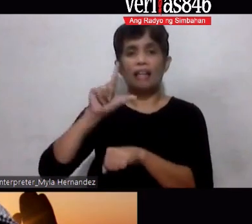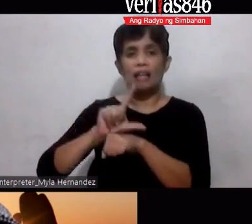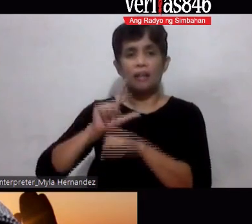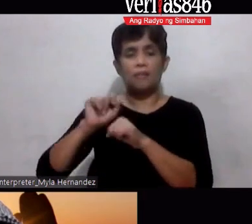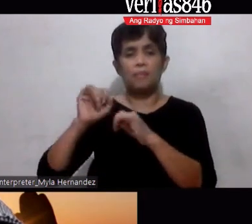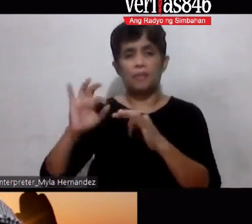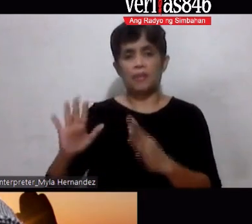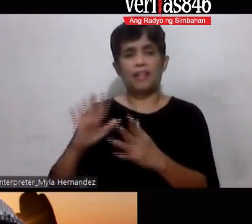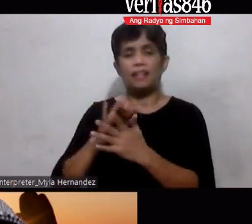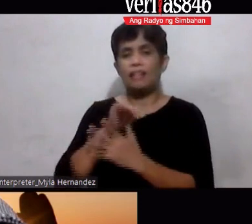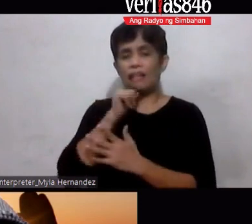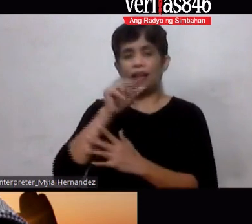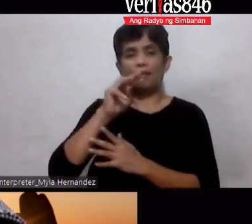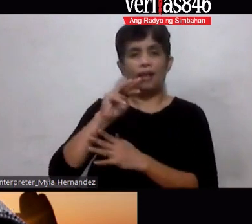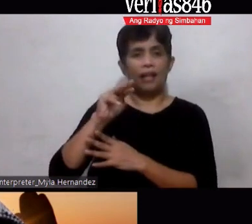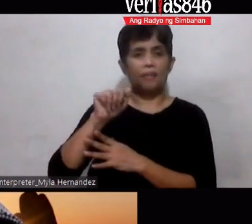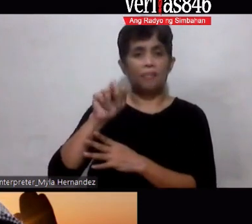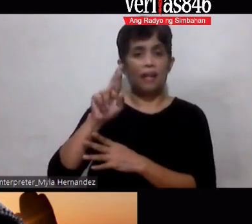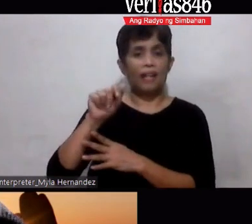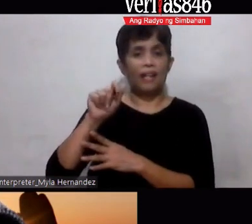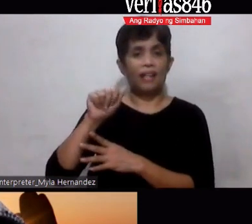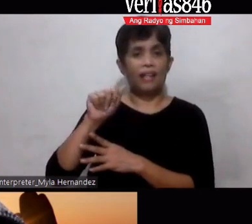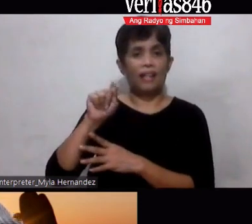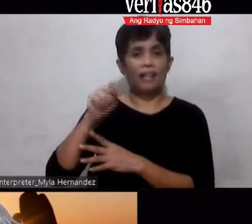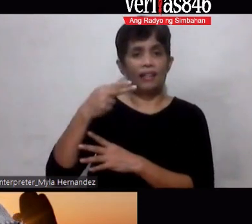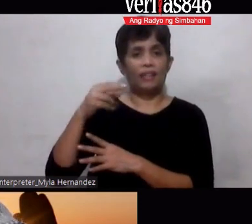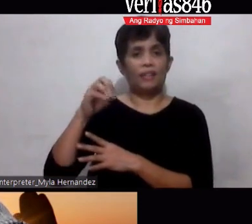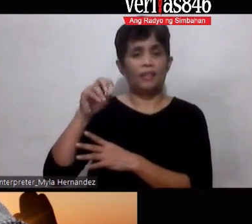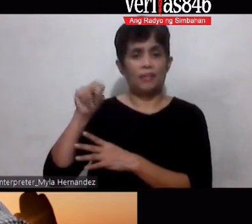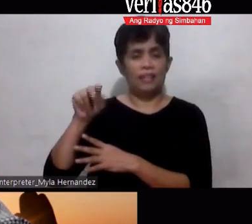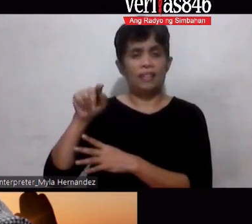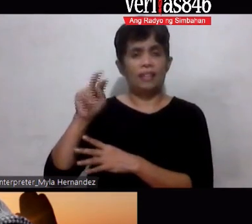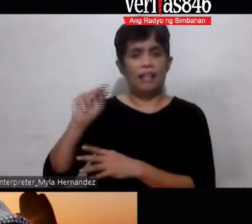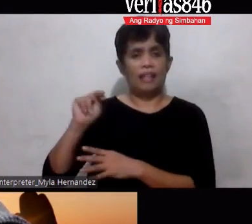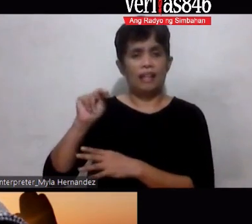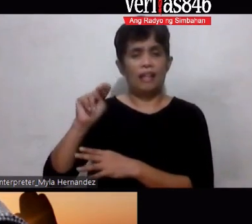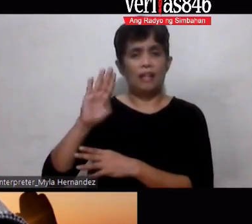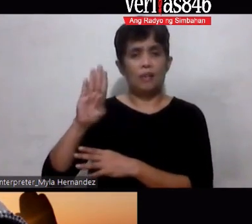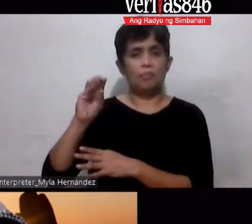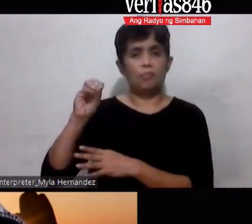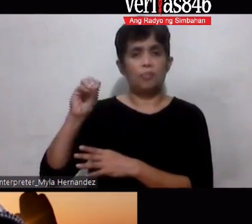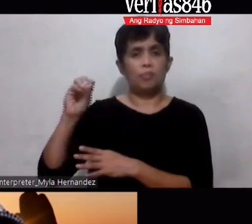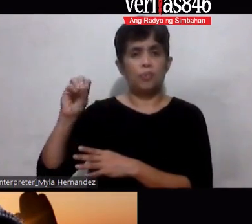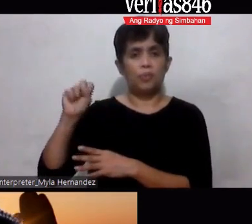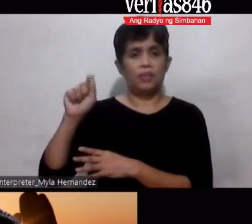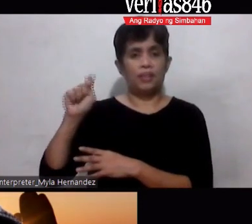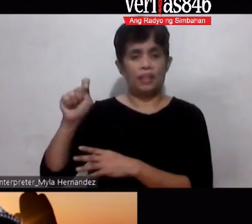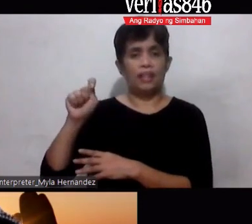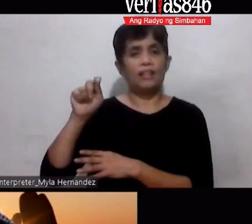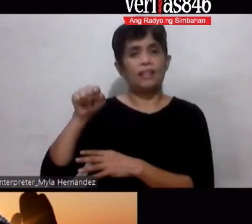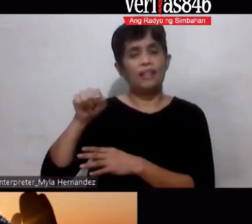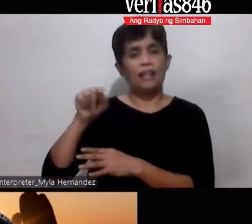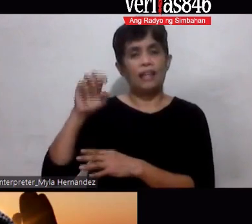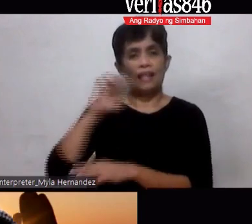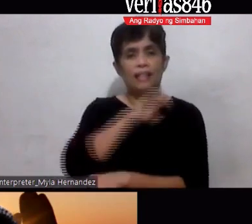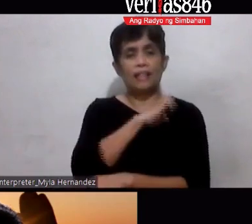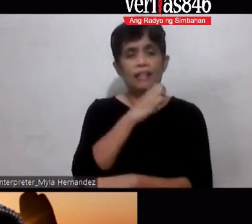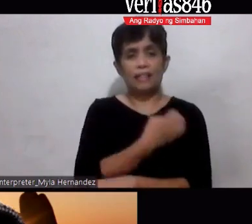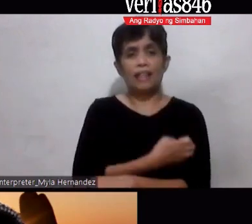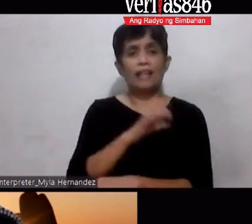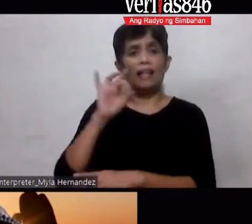katulad ni brother charal na kailangan ng boost ng ganyang energy 8 o'clock ng gabi at matutulog na ako pagkatapos so